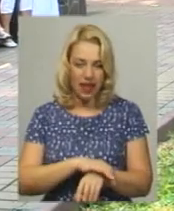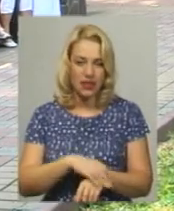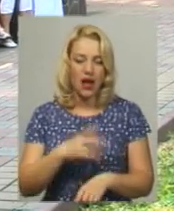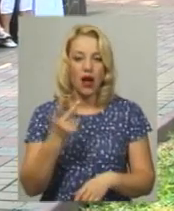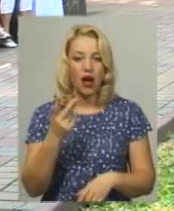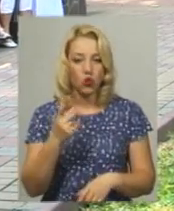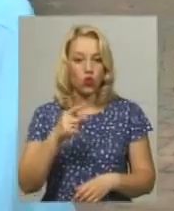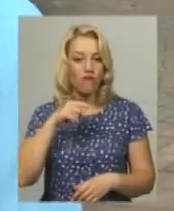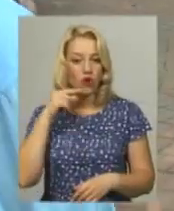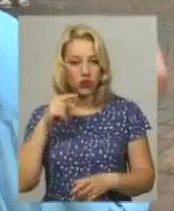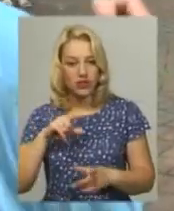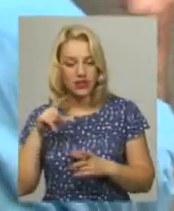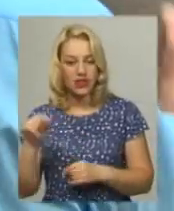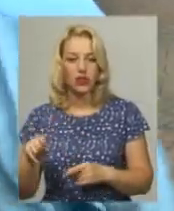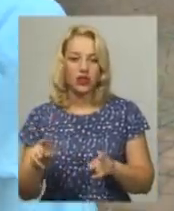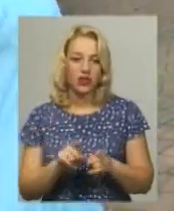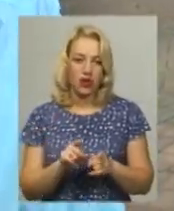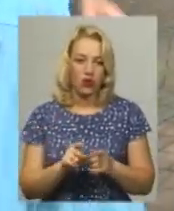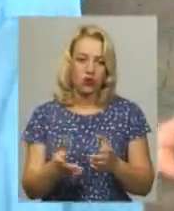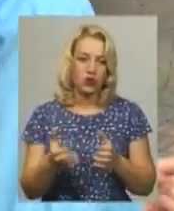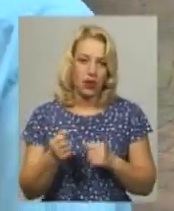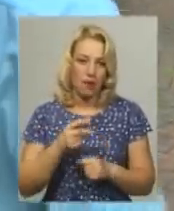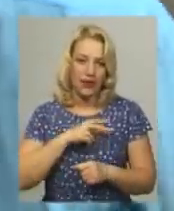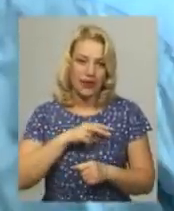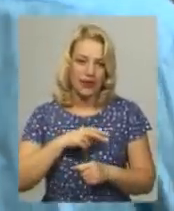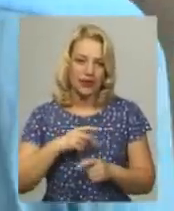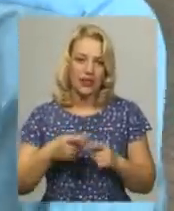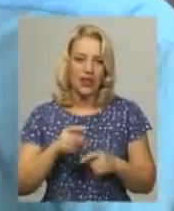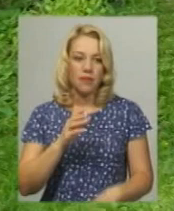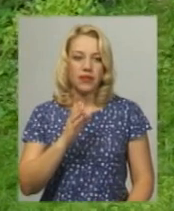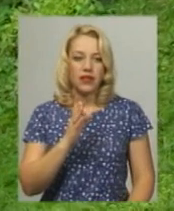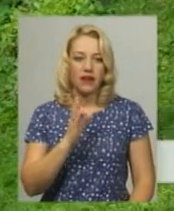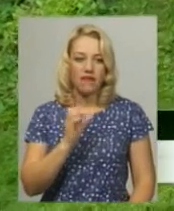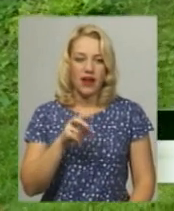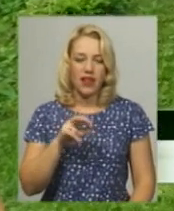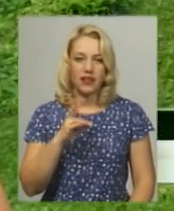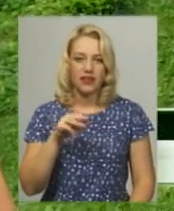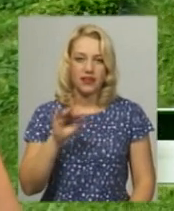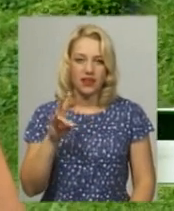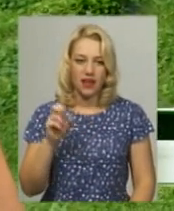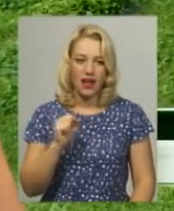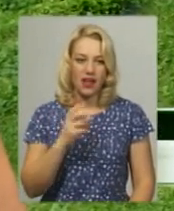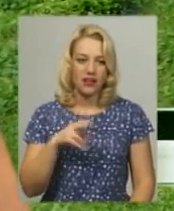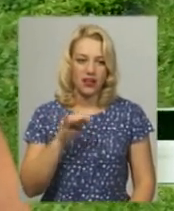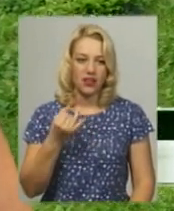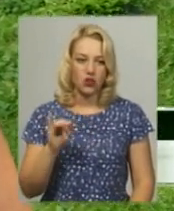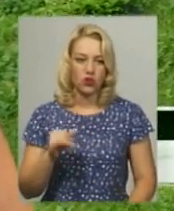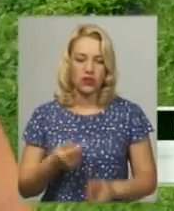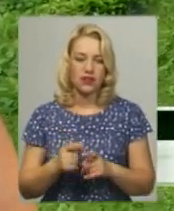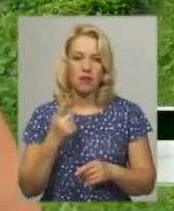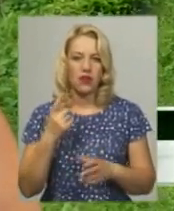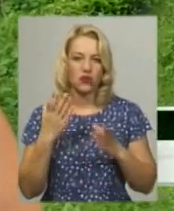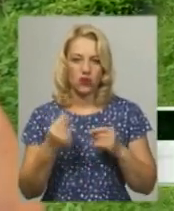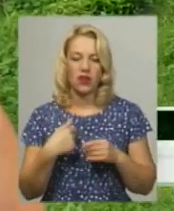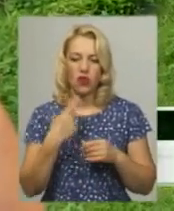одна в Росію. Отримувала призи й завсідниця ретро-вечірок Валентина Андрійчук. Я з першого дня і кожен раз, один раз, який